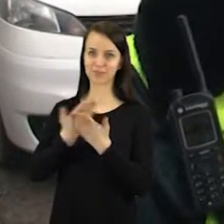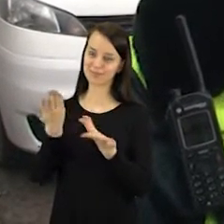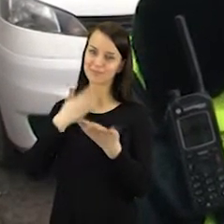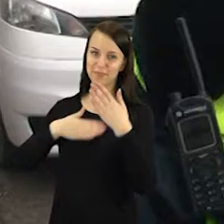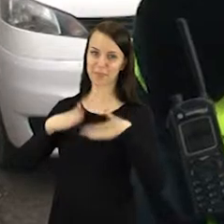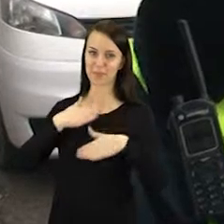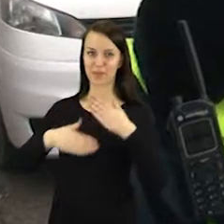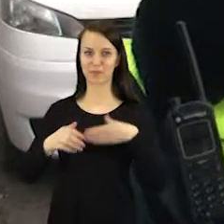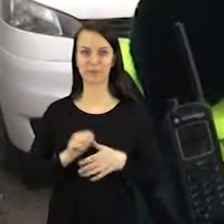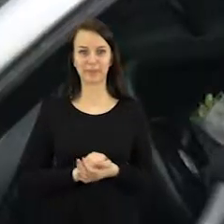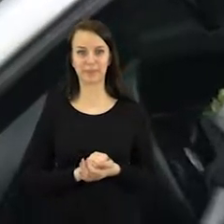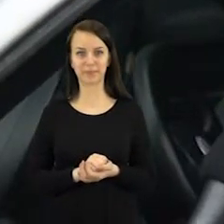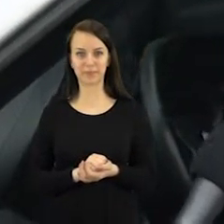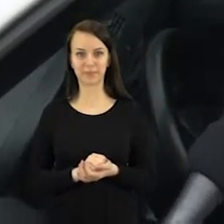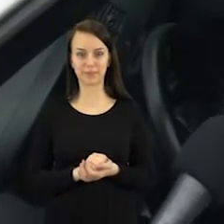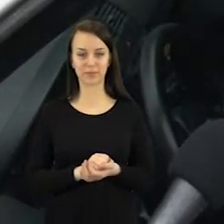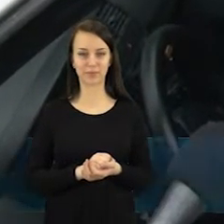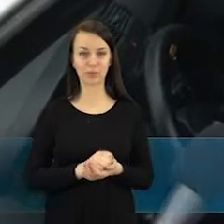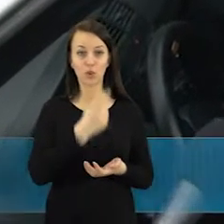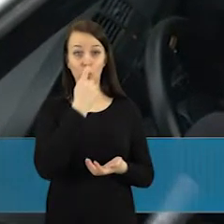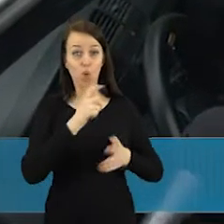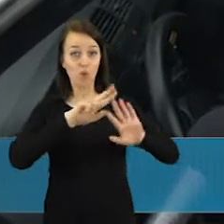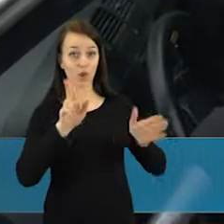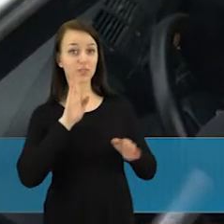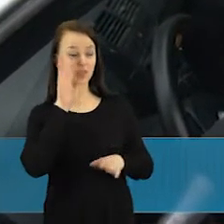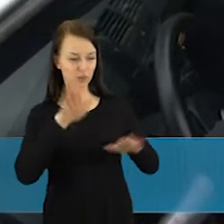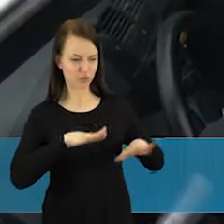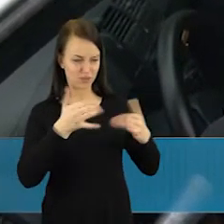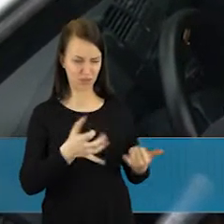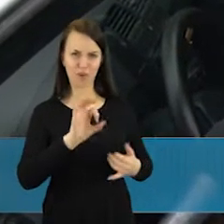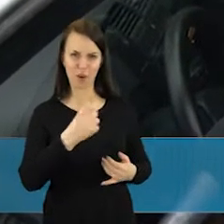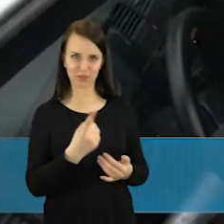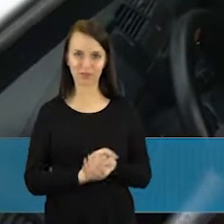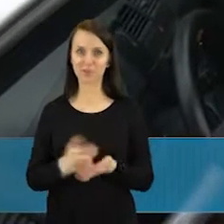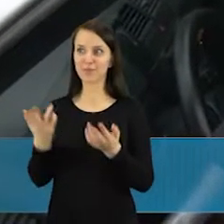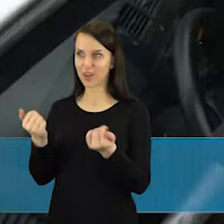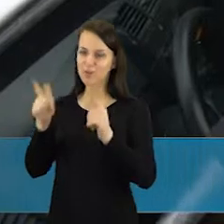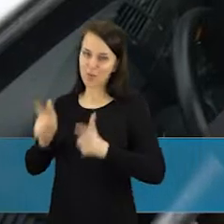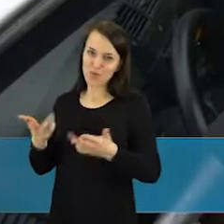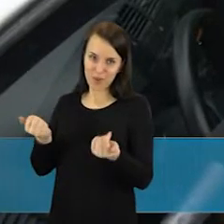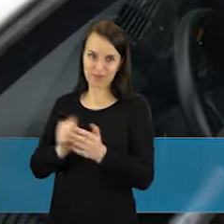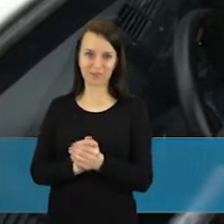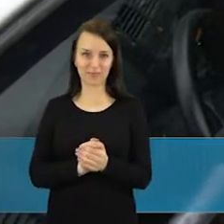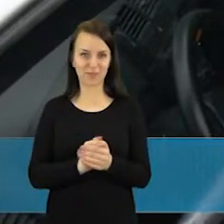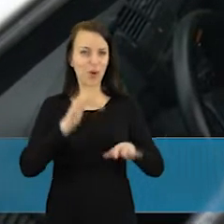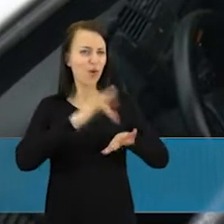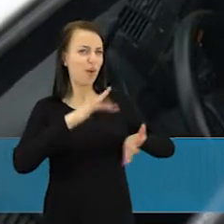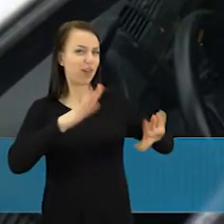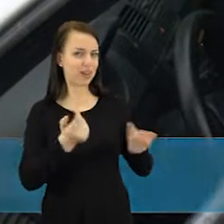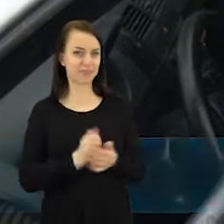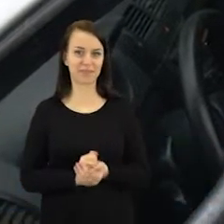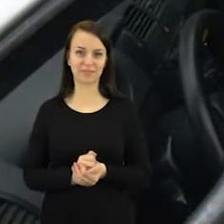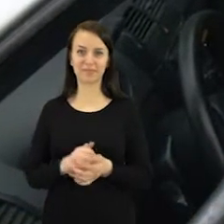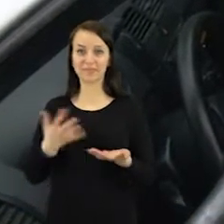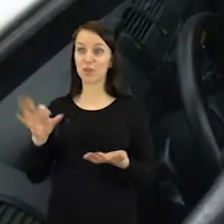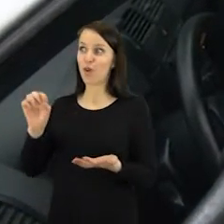pasveikina ir labai malonų. Sakykit, ar pirmą kartą į tokį kovo 8-ąją sreidą pakliūna? Tikrai taip. Na ir koks jūs mas gauti iš pareigūno